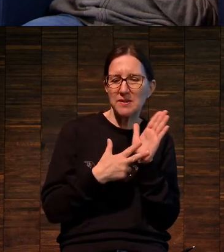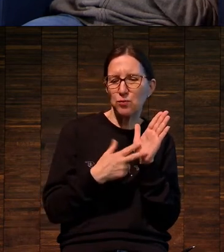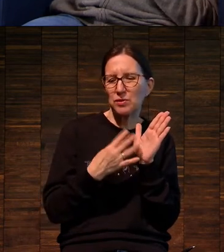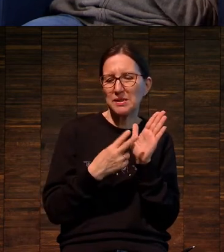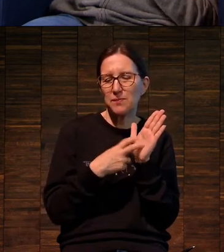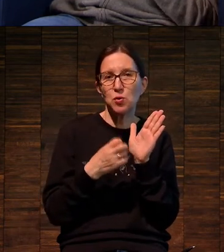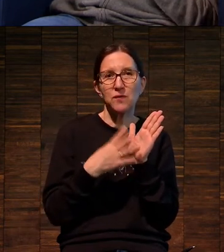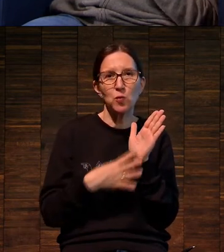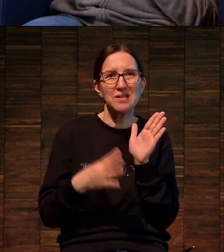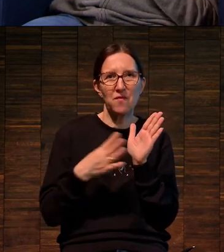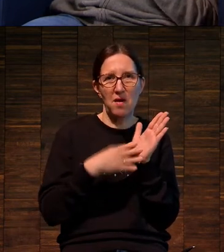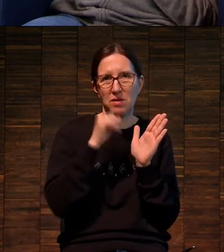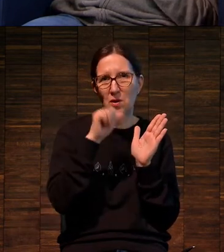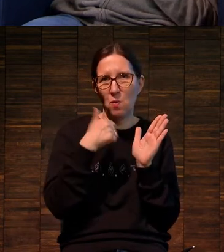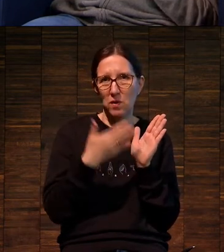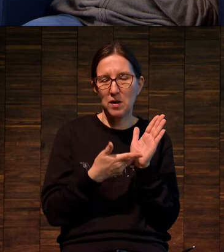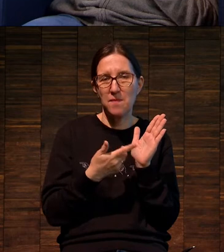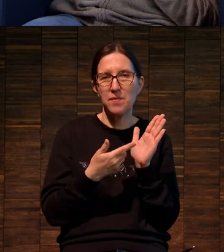Годом.